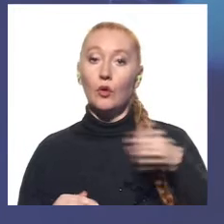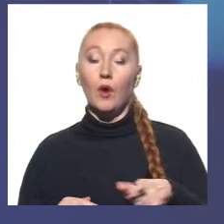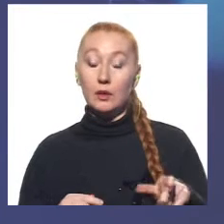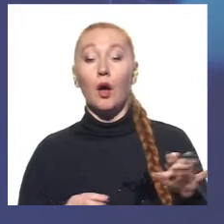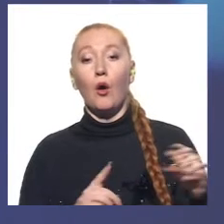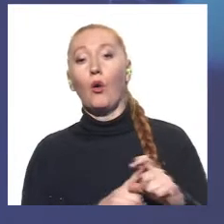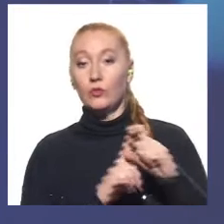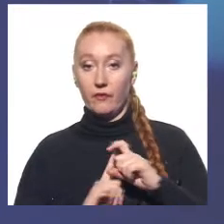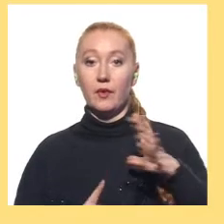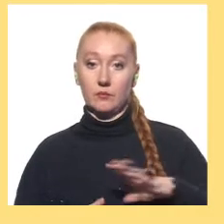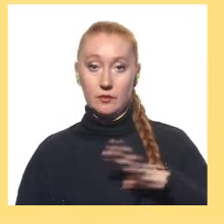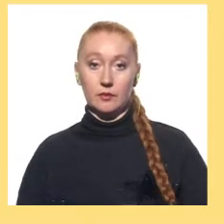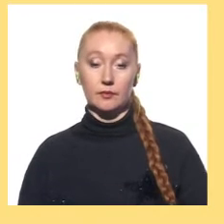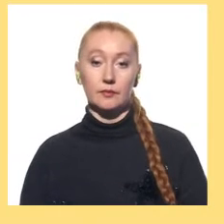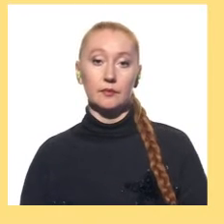відповідь повідомимо.